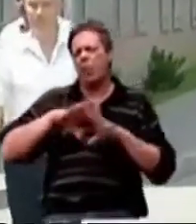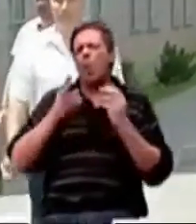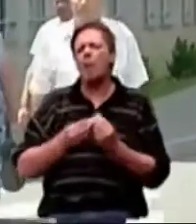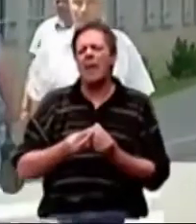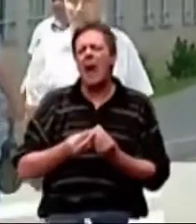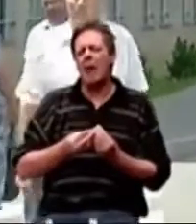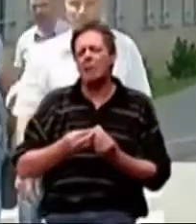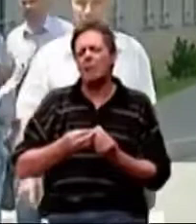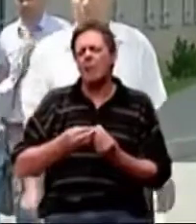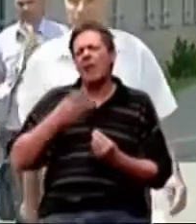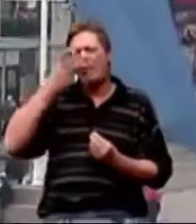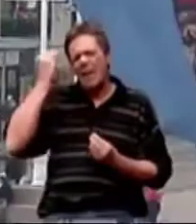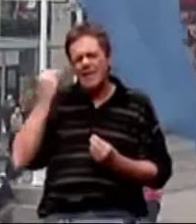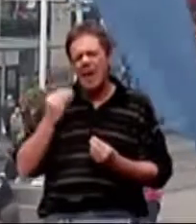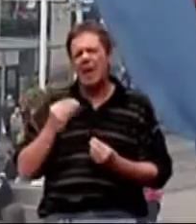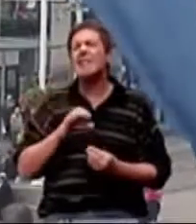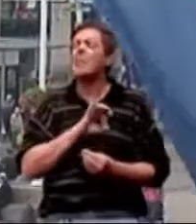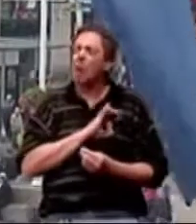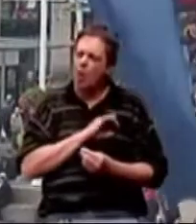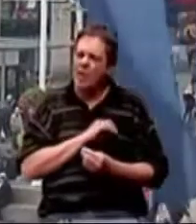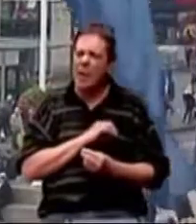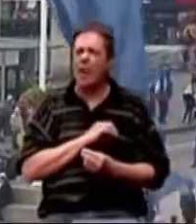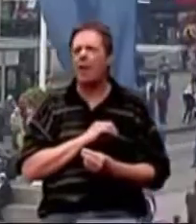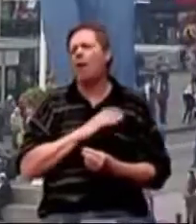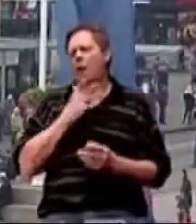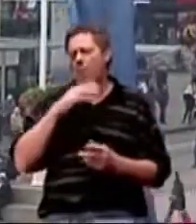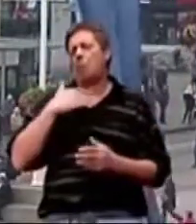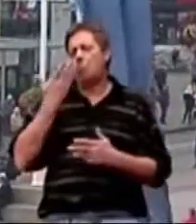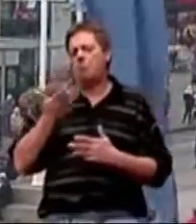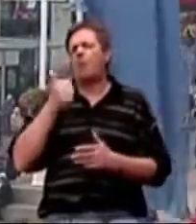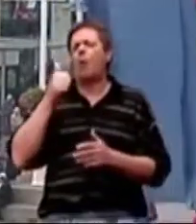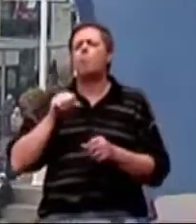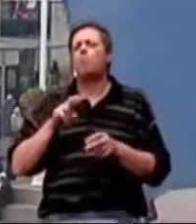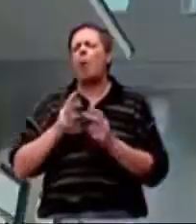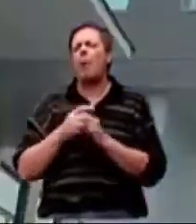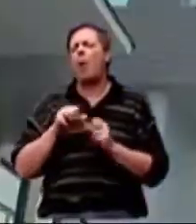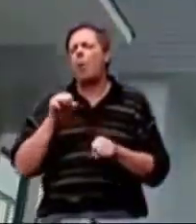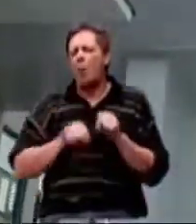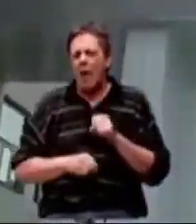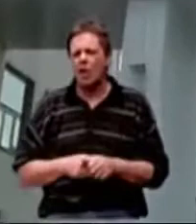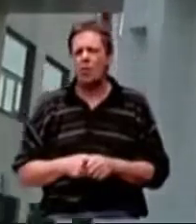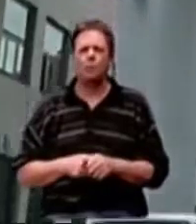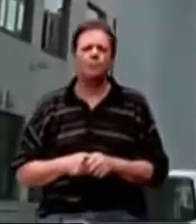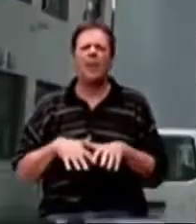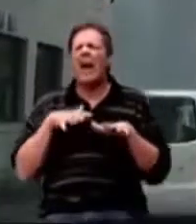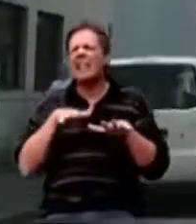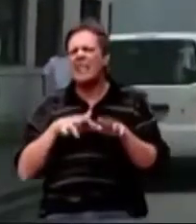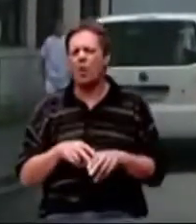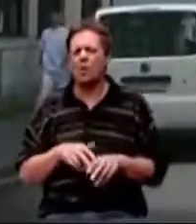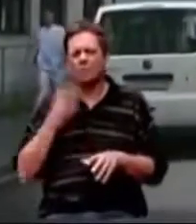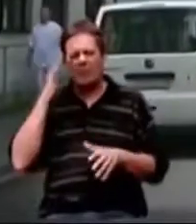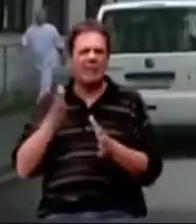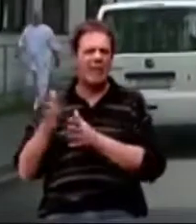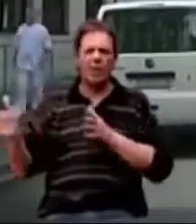smrtonosna i djeluje u tri faze. U konačnici nakon promjena u ponašanju poput zaboravljanja, agresivnosti i dezorientiranosti, nastupa